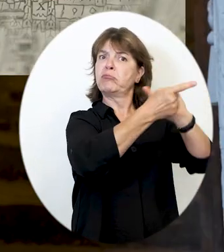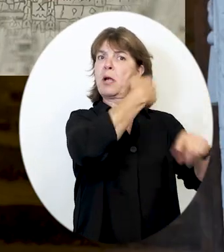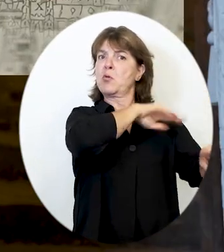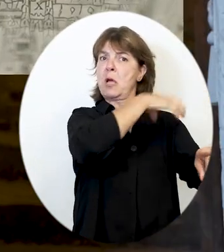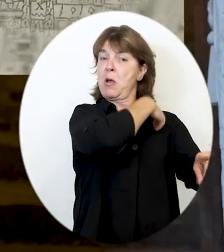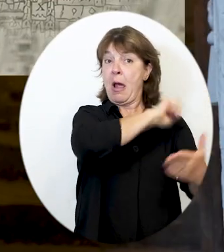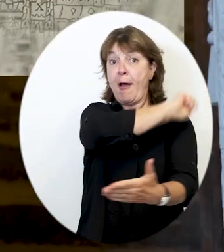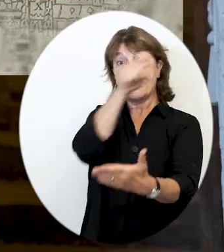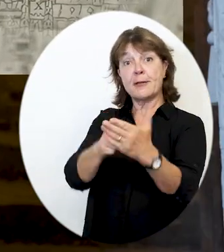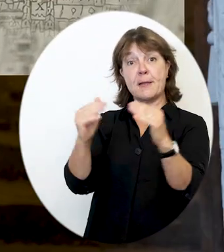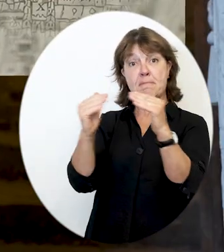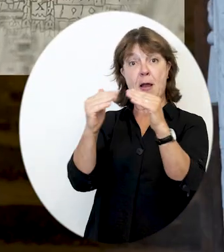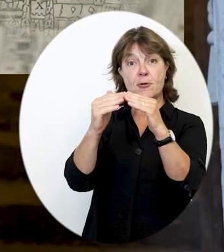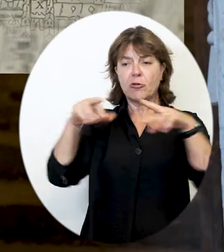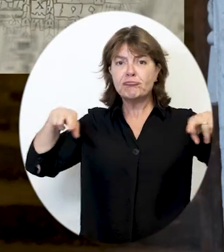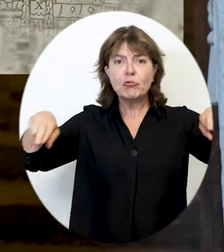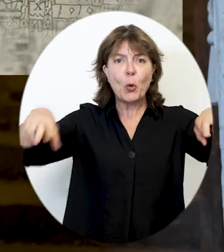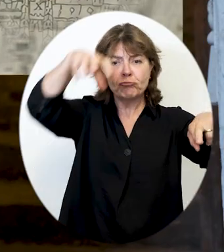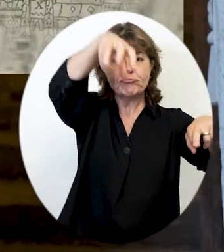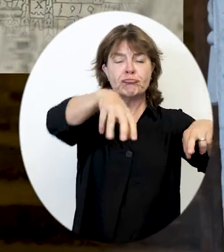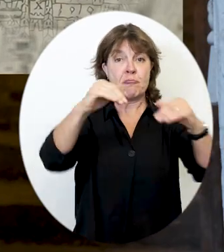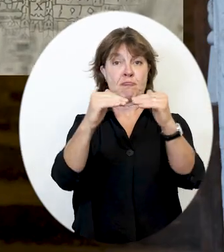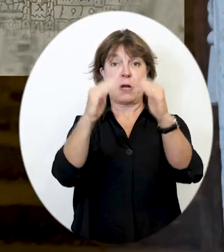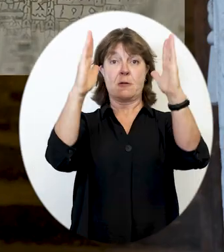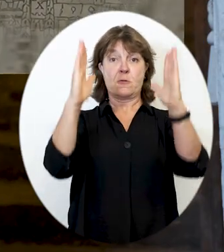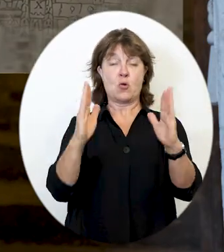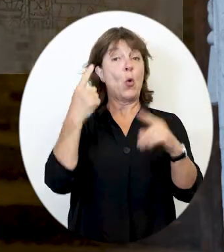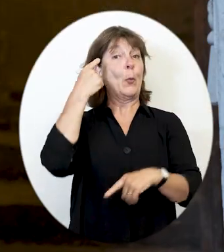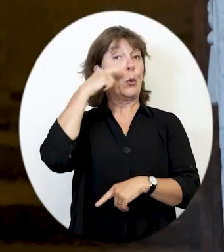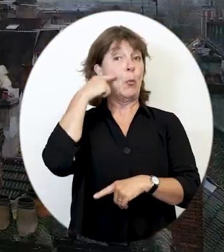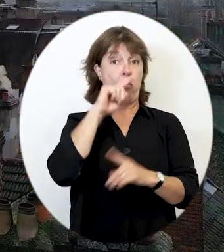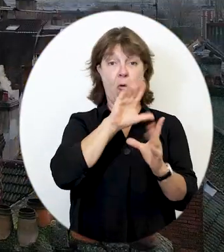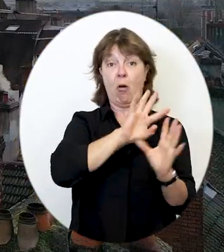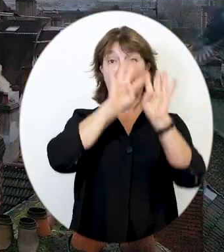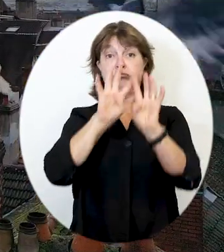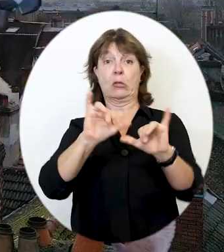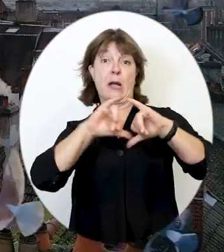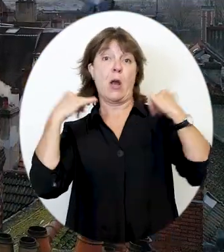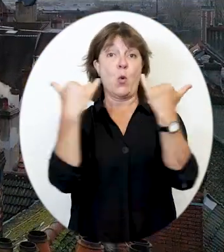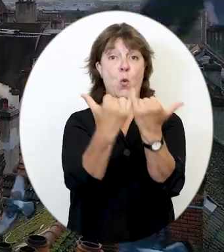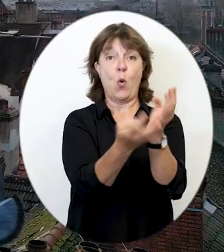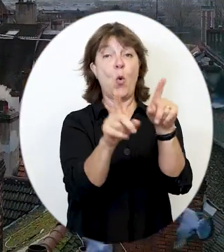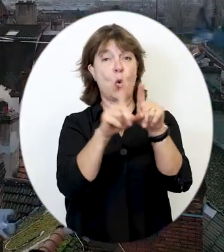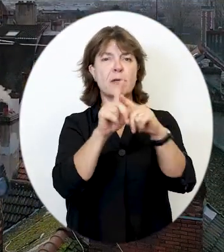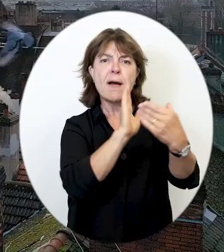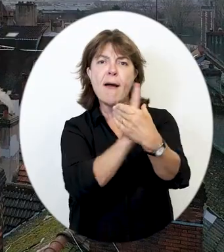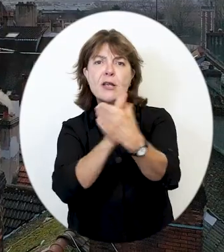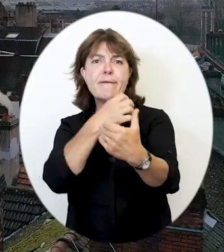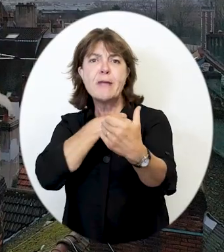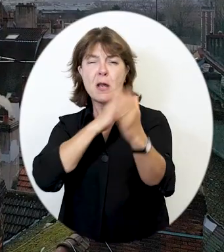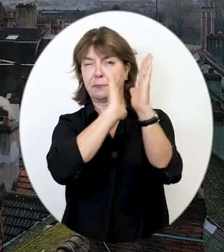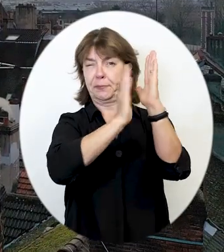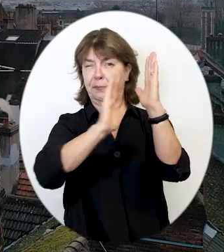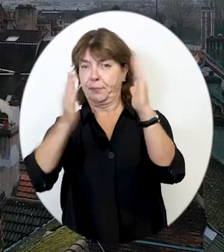située entre la rue Saint-Georges et la rue des Cornulions pour s'y réunir et pour y installer les premières archives municipales.